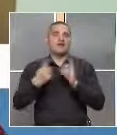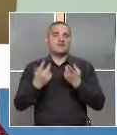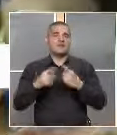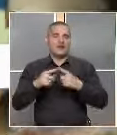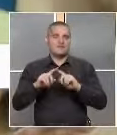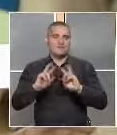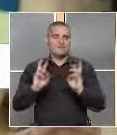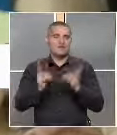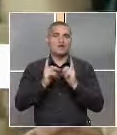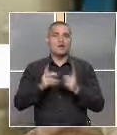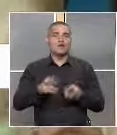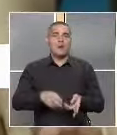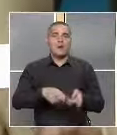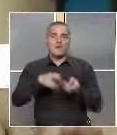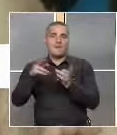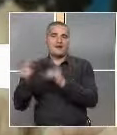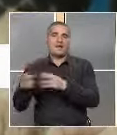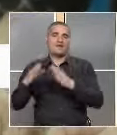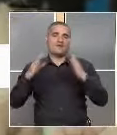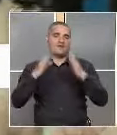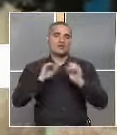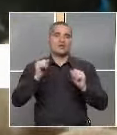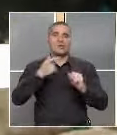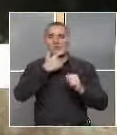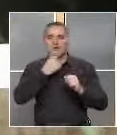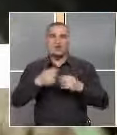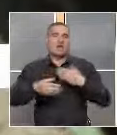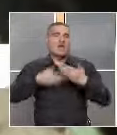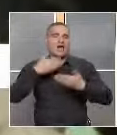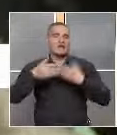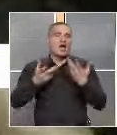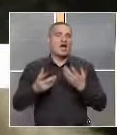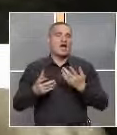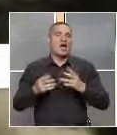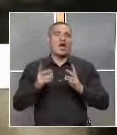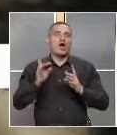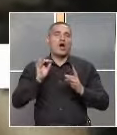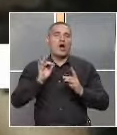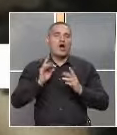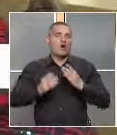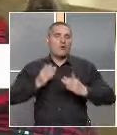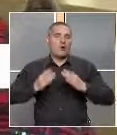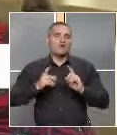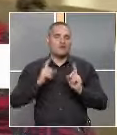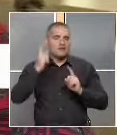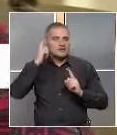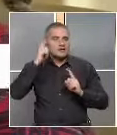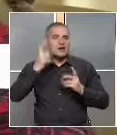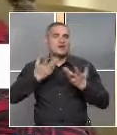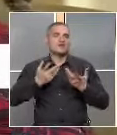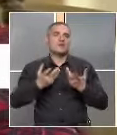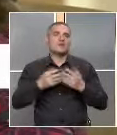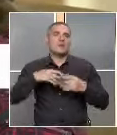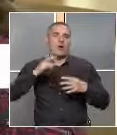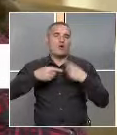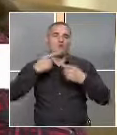която те после я предават и в къщи, и припознати, разказват роботите, как не знаят. Много говорят за това. Това са ни едни от